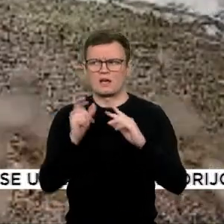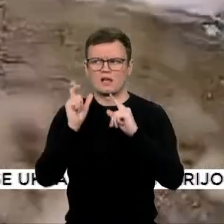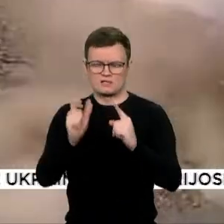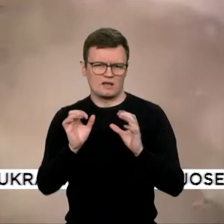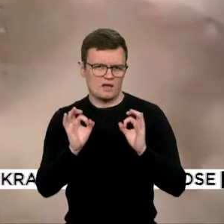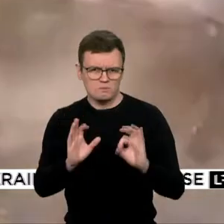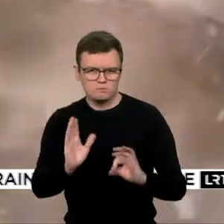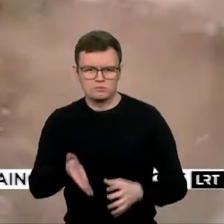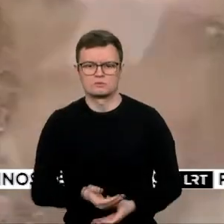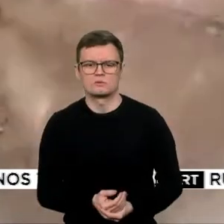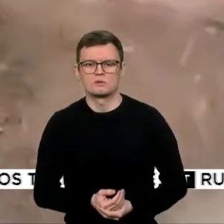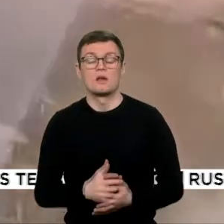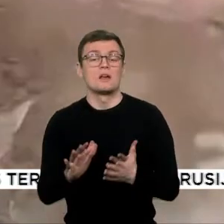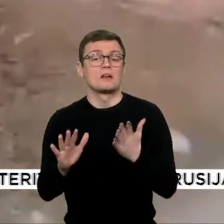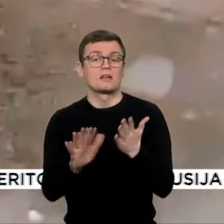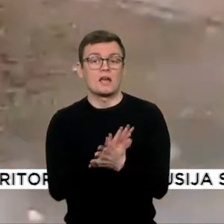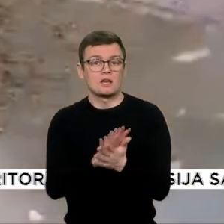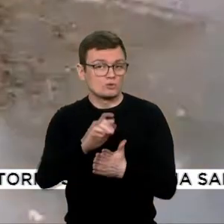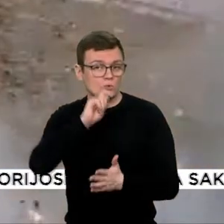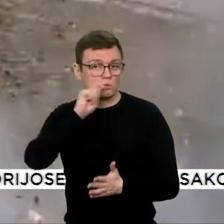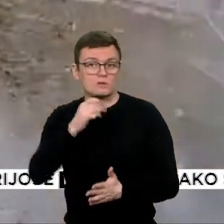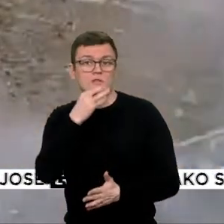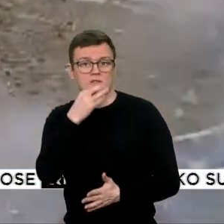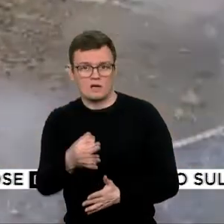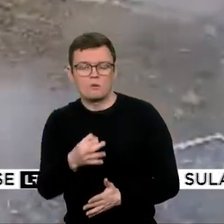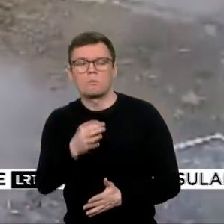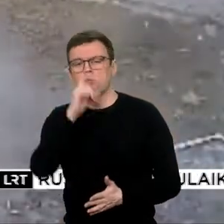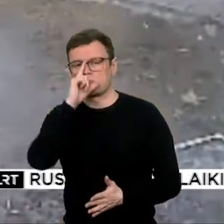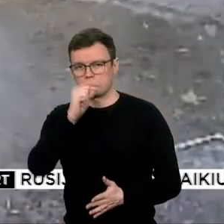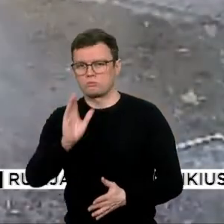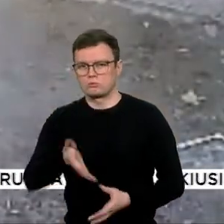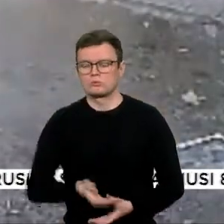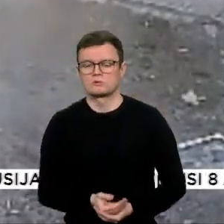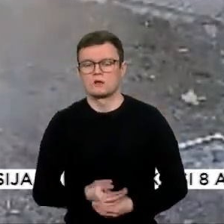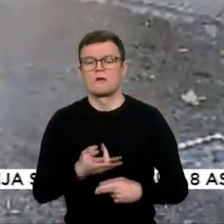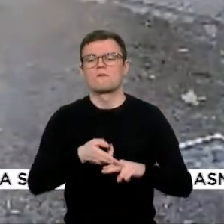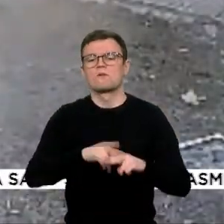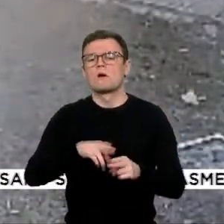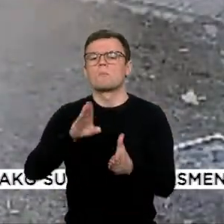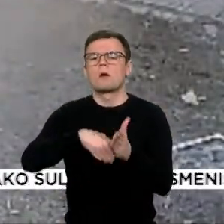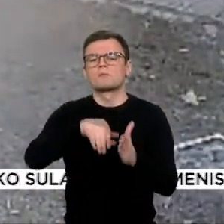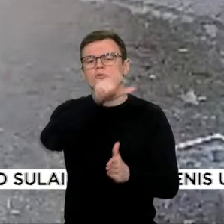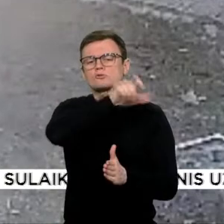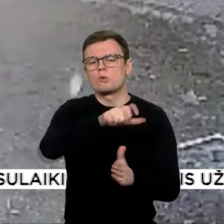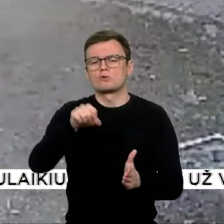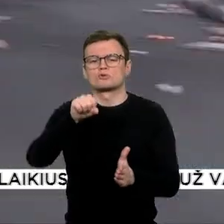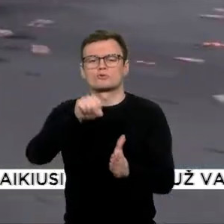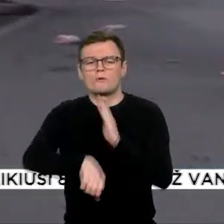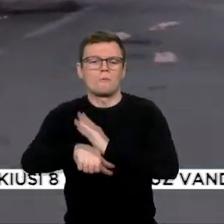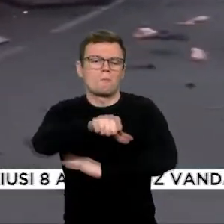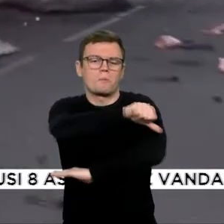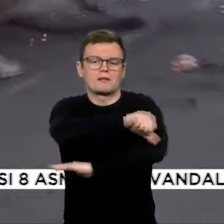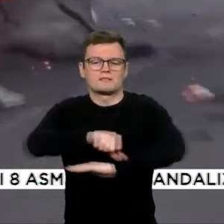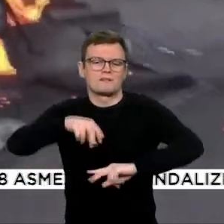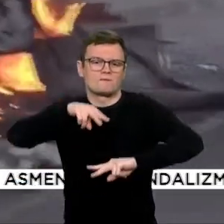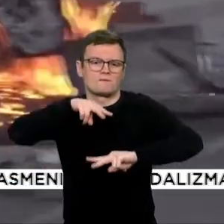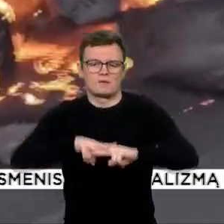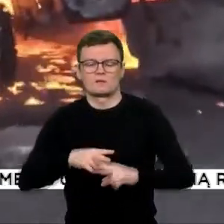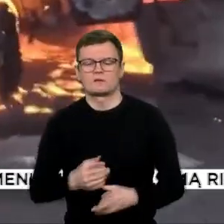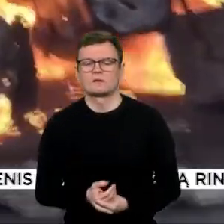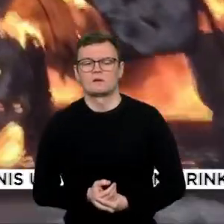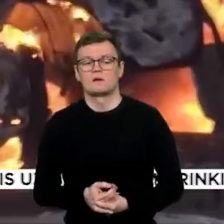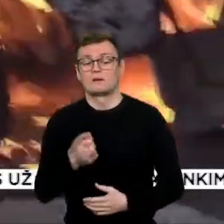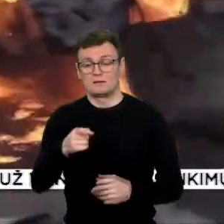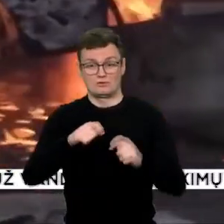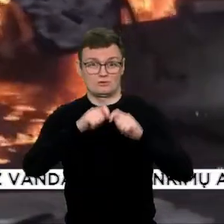Keršyti Ukrainai žada Rusijos vadovas, už tai, ką vadina civilio komis per smūgius pasienio regionams. Kai jo pradėtas karas